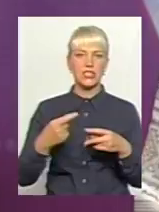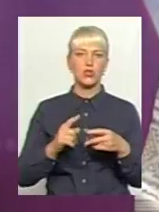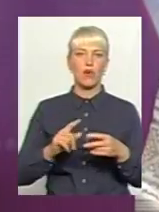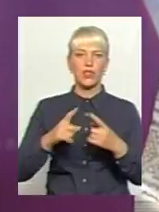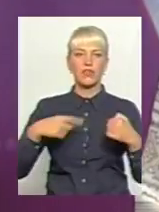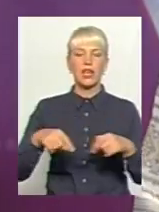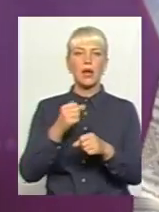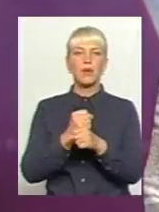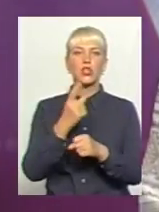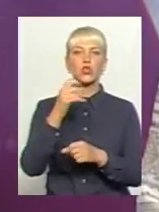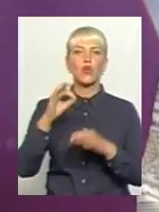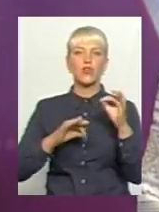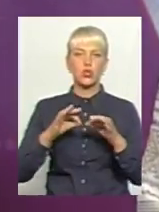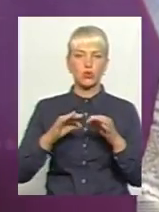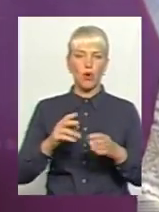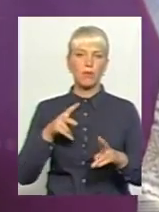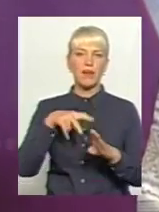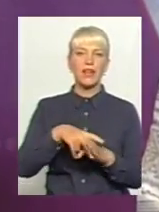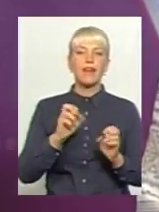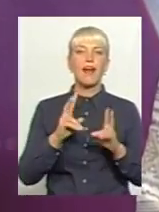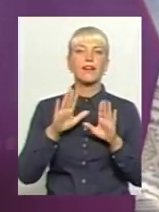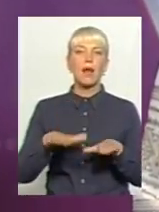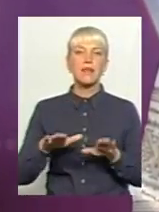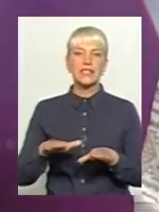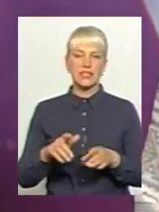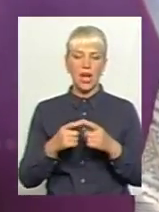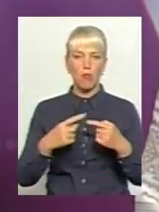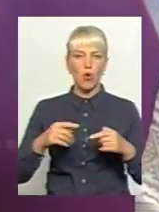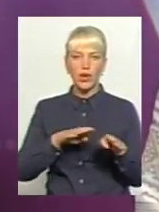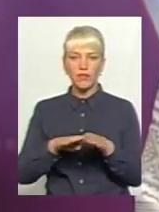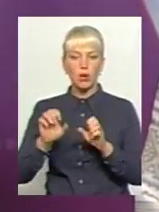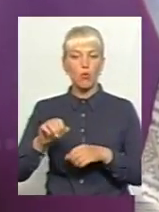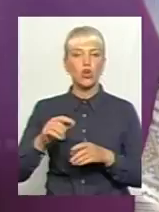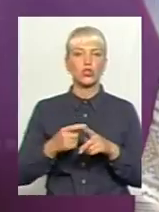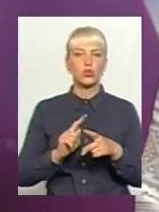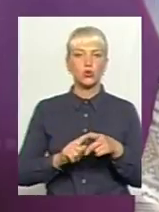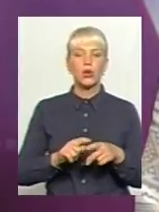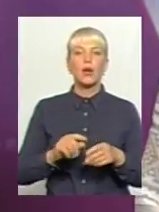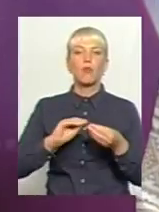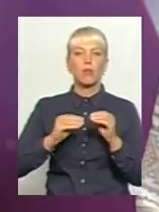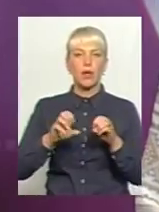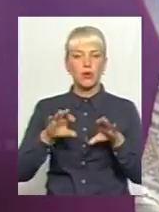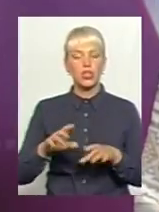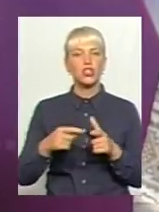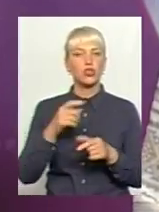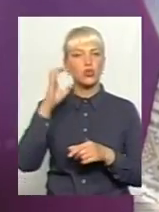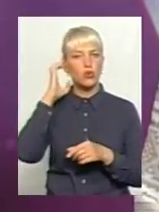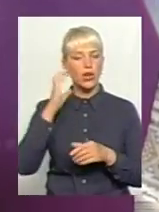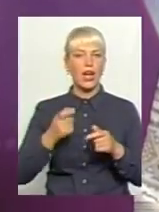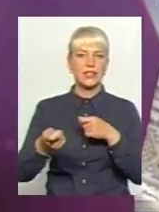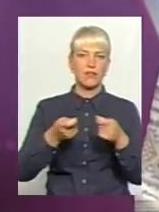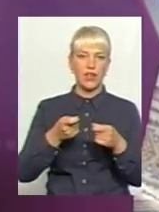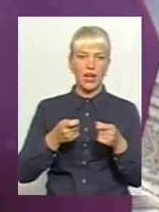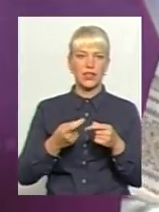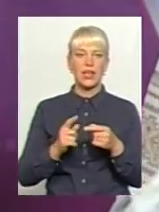навантаженням. Як на місцевому рівні можна вирішити проблему? Чи дослухаються депутати обласної ради та чиновники до проблем хворих та пропозиції